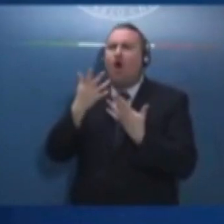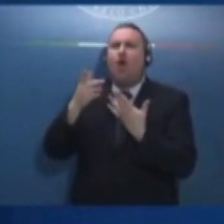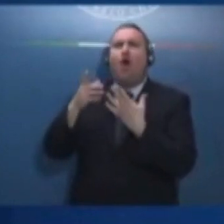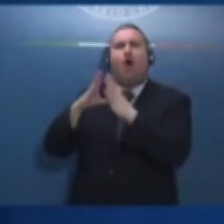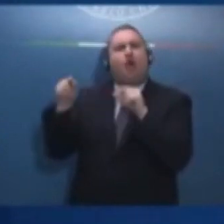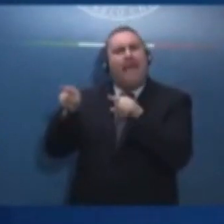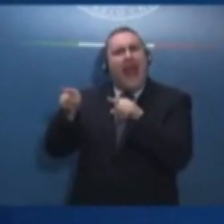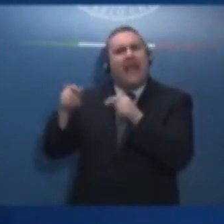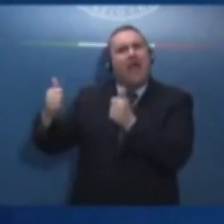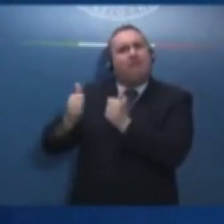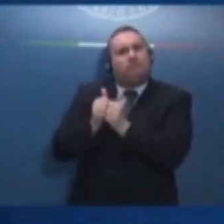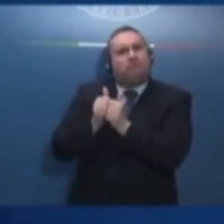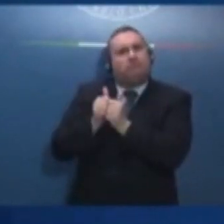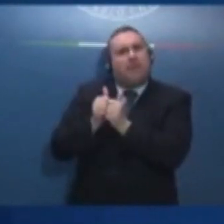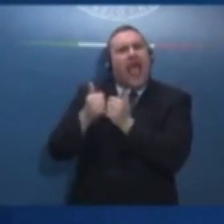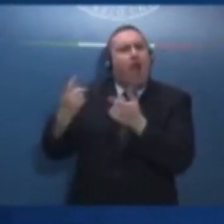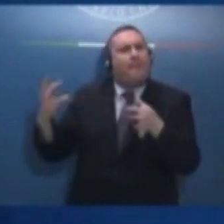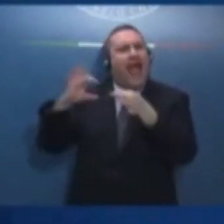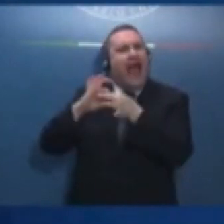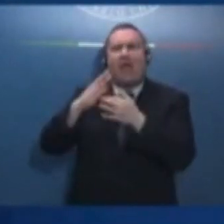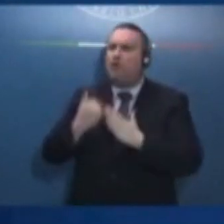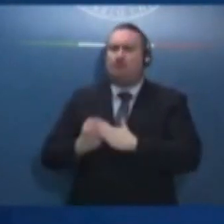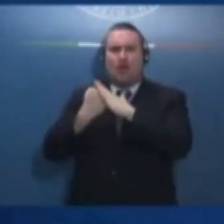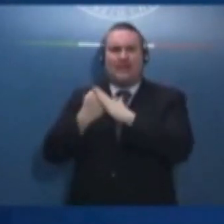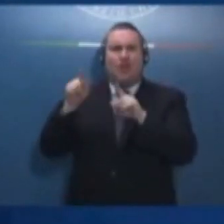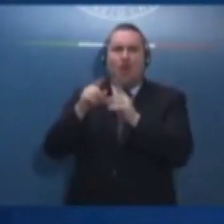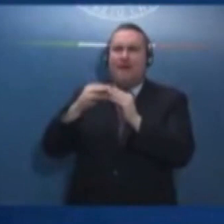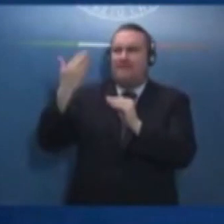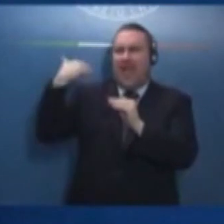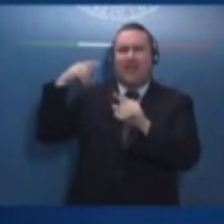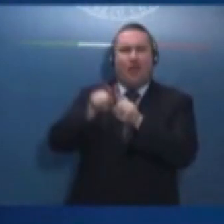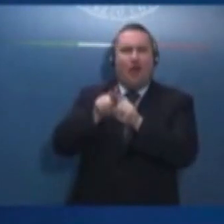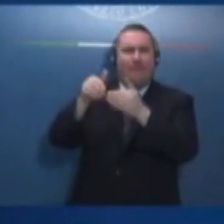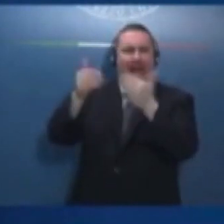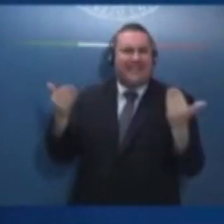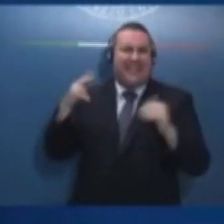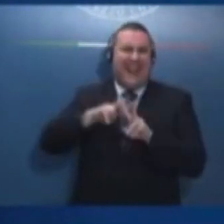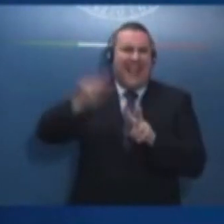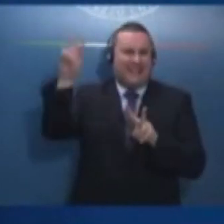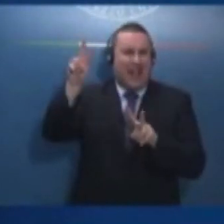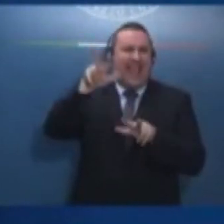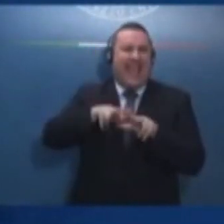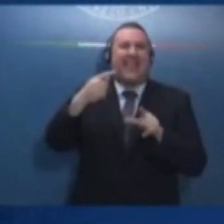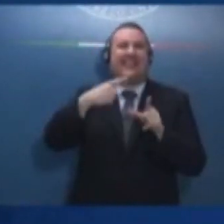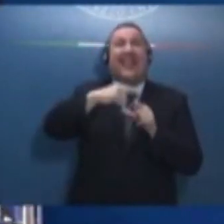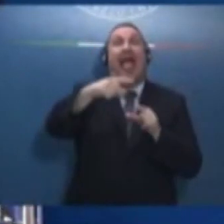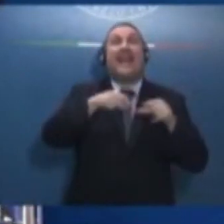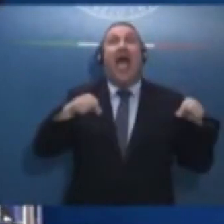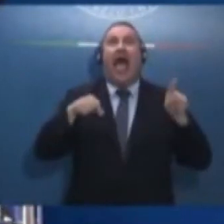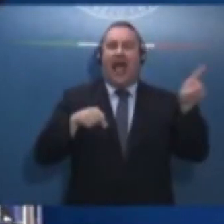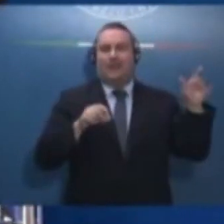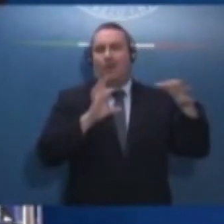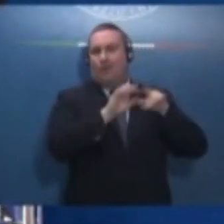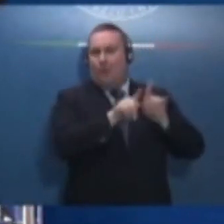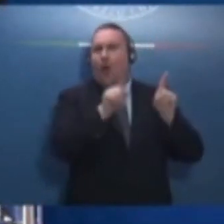e dei nostri alleati orientali, come abbiamo fatto finora, come sapete, con gli schieramenti di assetti nazionali garantiti in ambito NATO. Noi siamo convinti